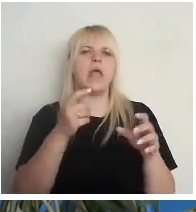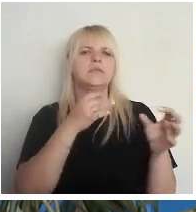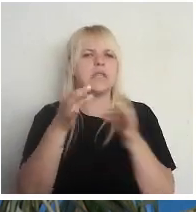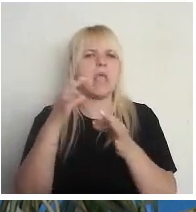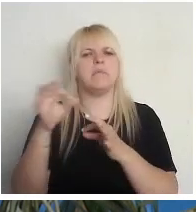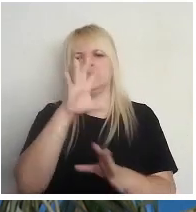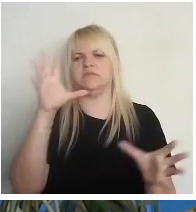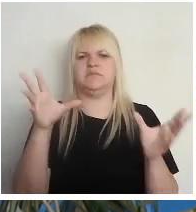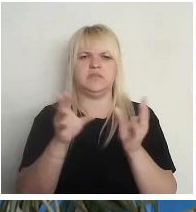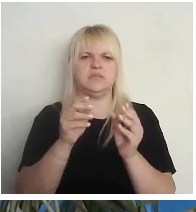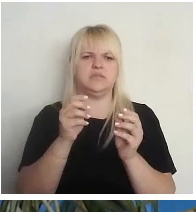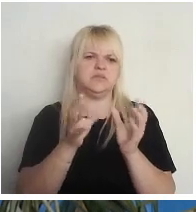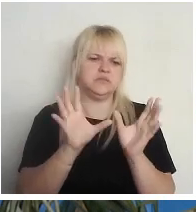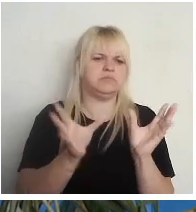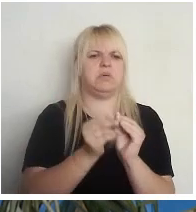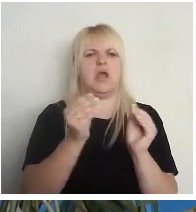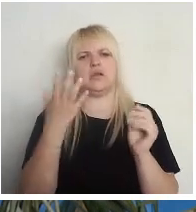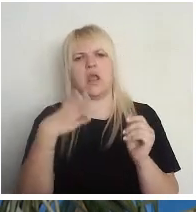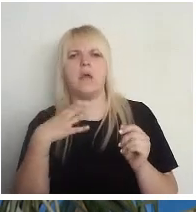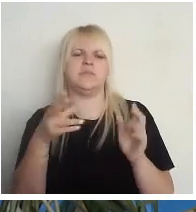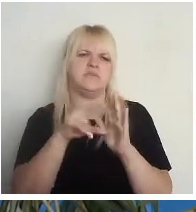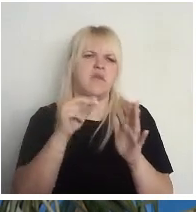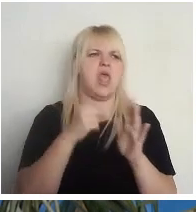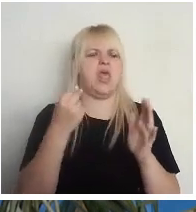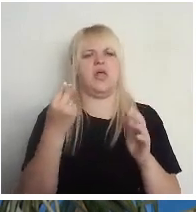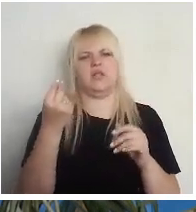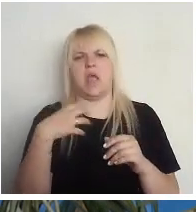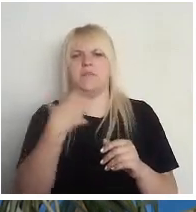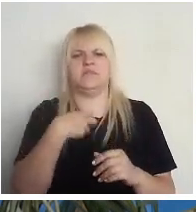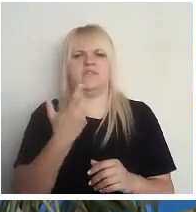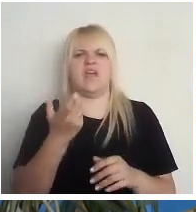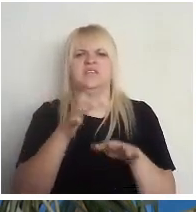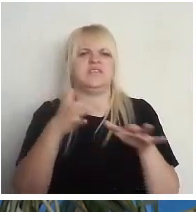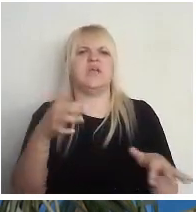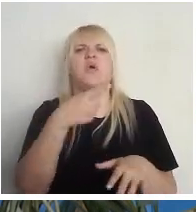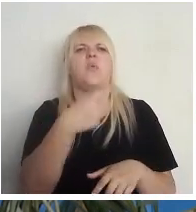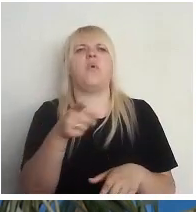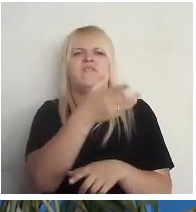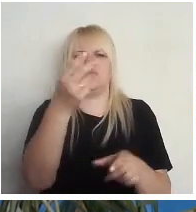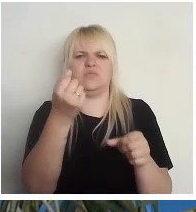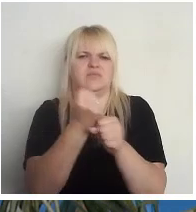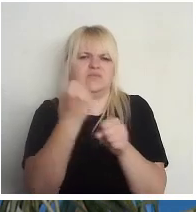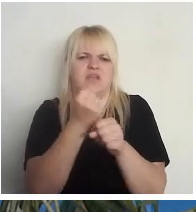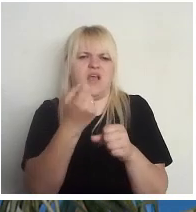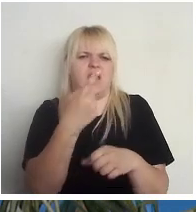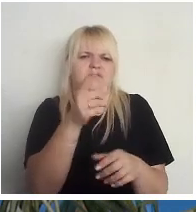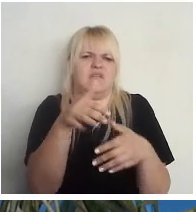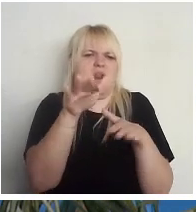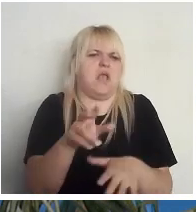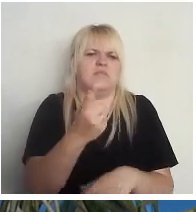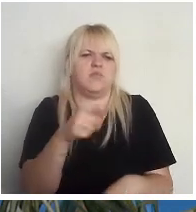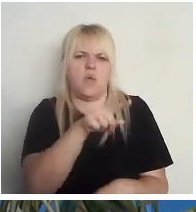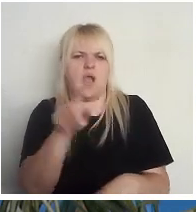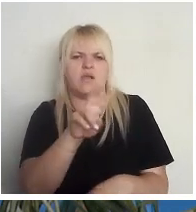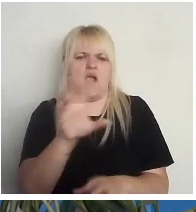kas ir tās vēlēšanas, kāpēc mums vajag tos jocīgos simts cilvēkus tur tajā saimā un ko viņi tur tagad par mums lēmju un kā mēs vispār viņiem